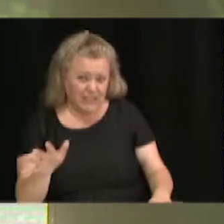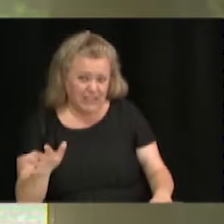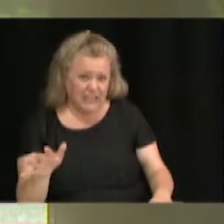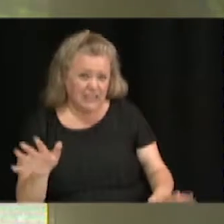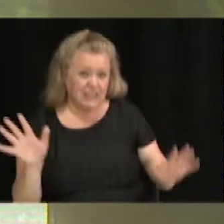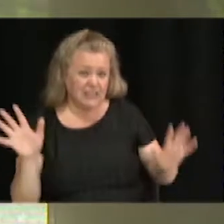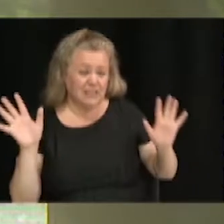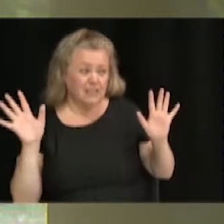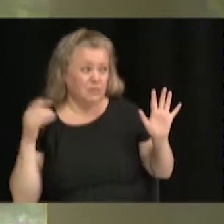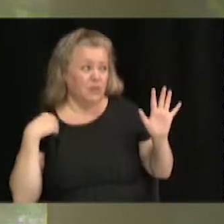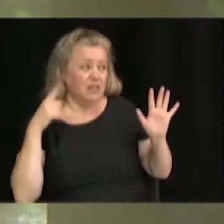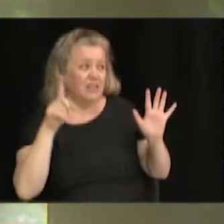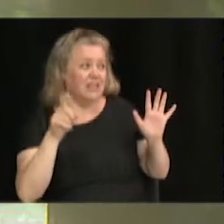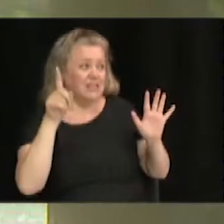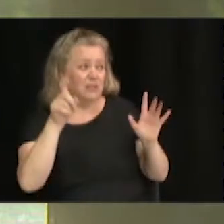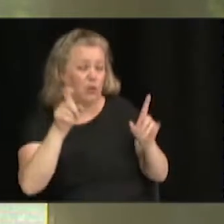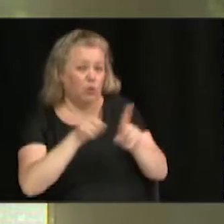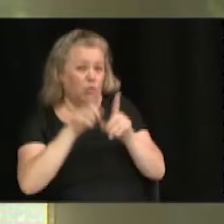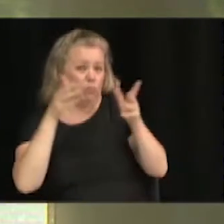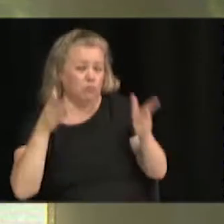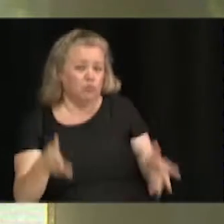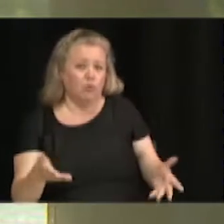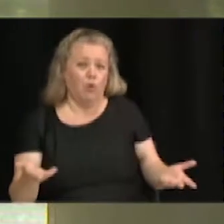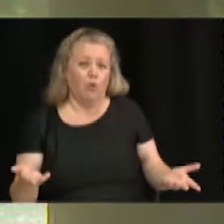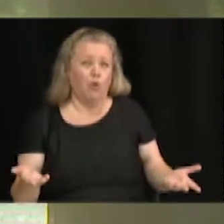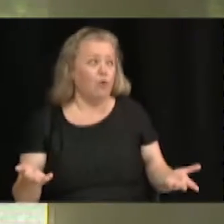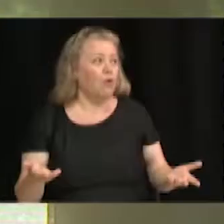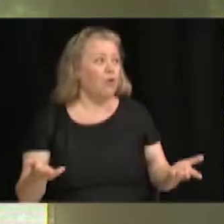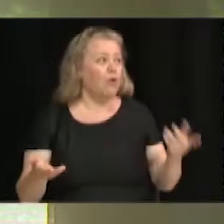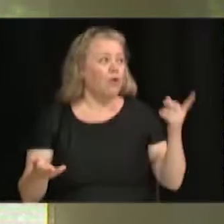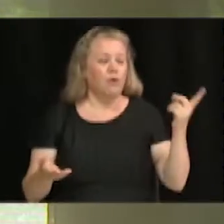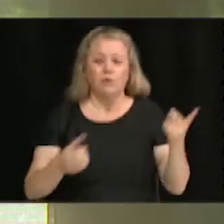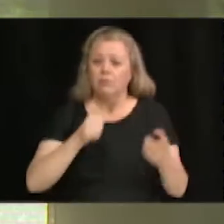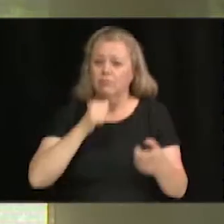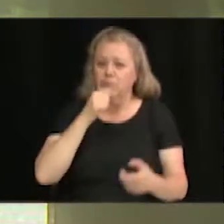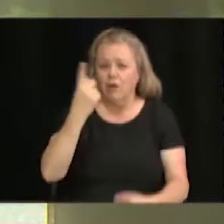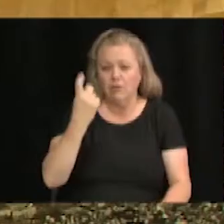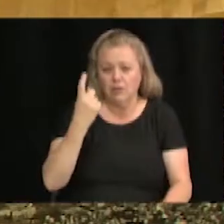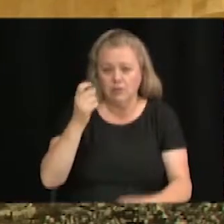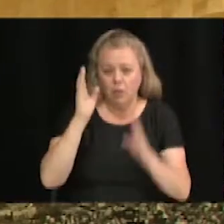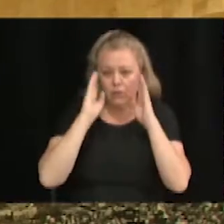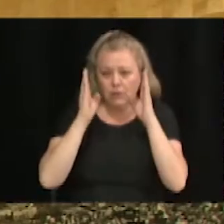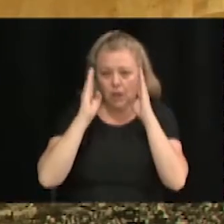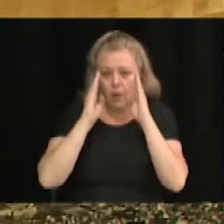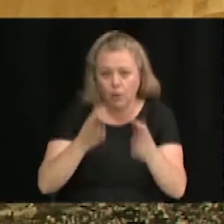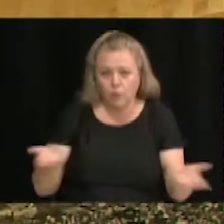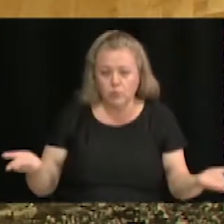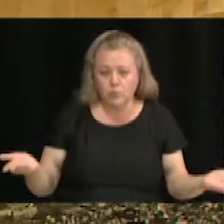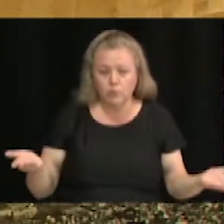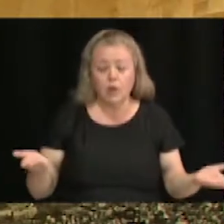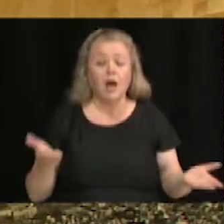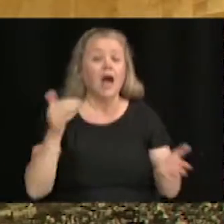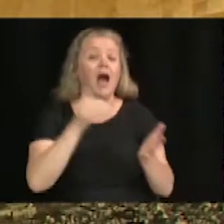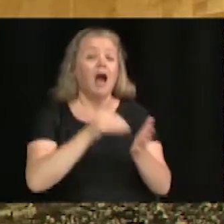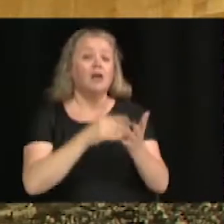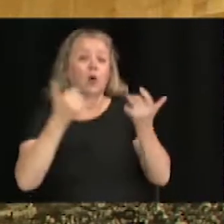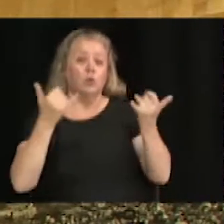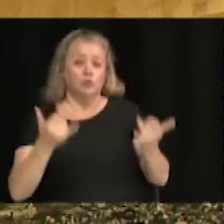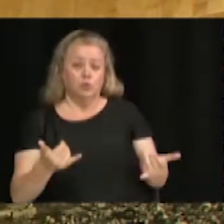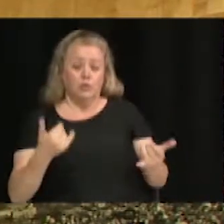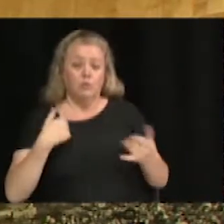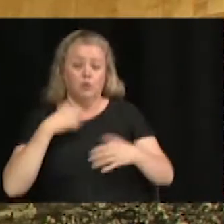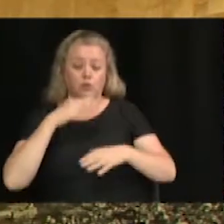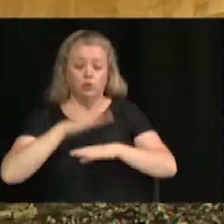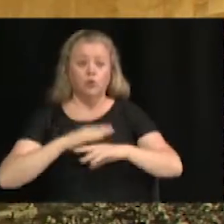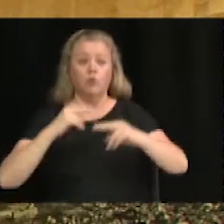Non, non, je vous posais une question comme ça, là. Parce que je suis surpris...'imagine que n pas une question sérieuse. Encore aujourd'hui, M. le maire, encore aujourd'hui, je m'amenais sur boulevard